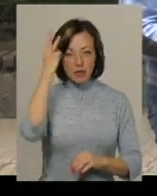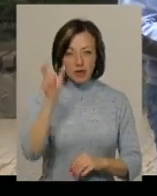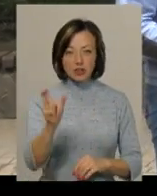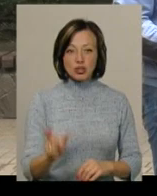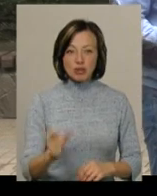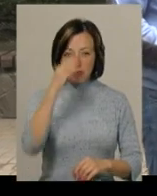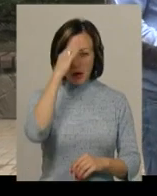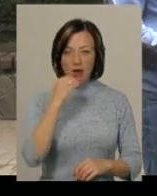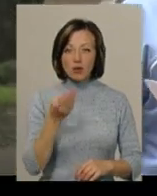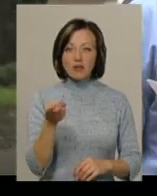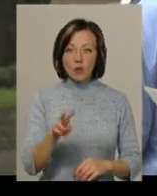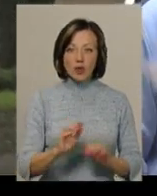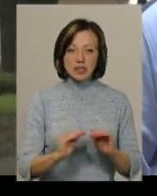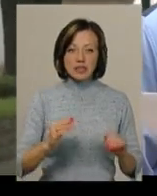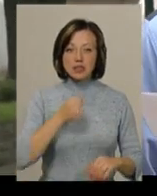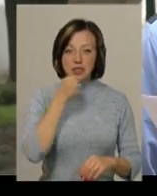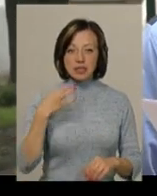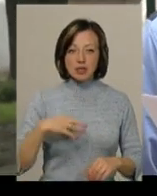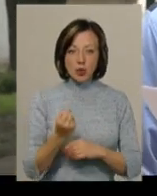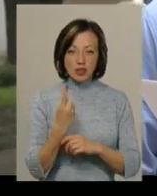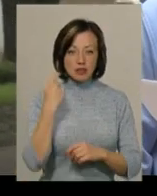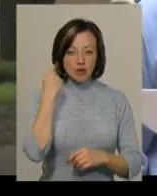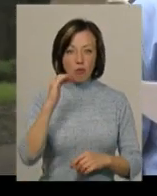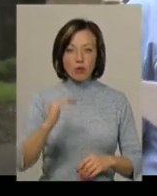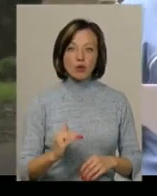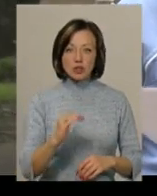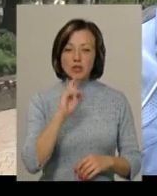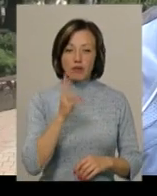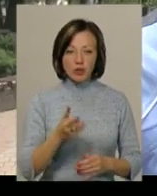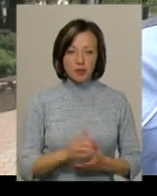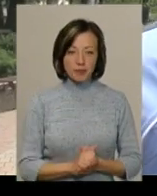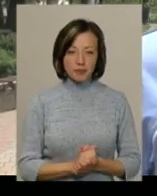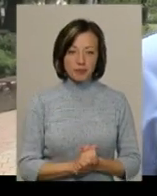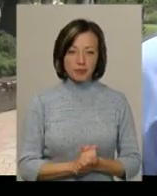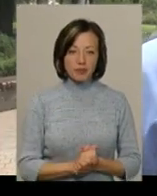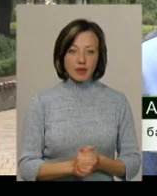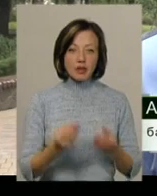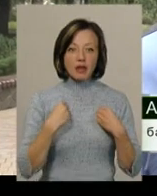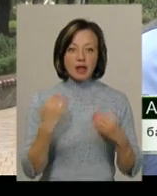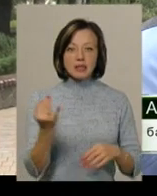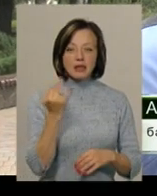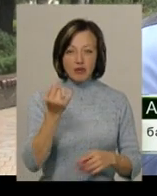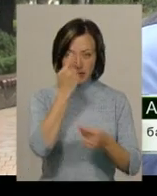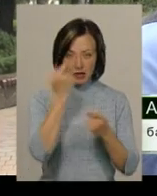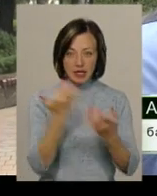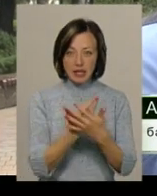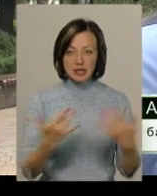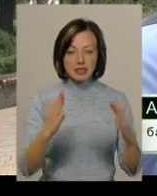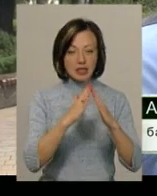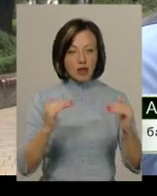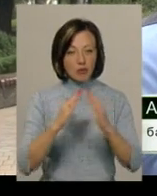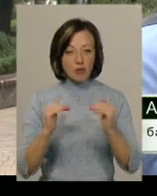Корюгін – батько двох дітей. Старшому сину 11 років, молодшому майже два. «Дали цікаву інформацію щодо різних таборів.